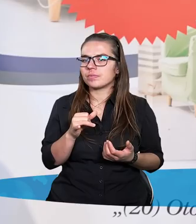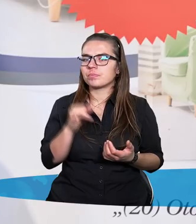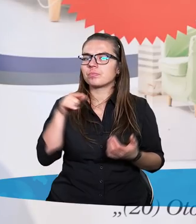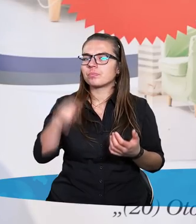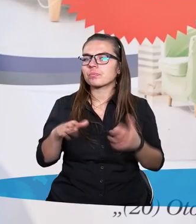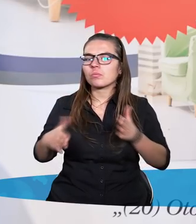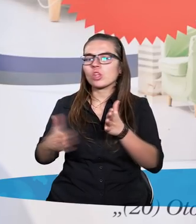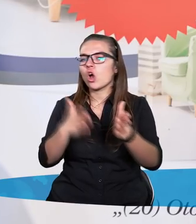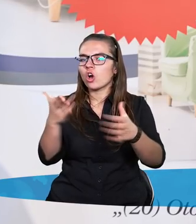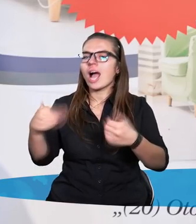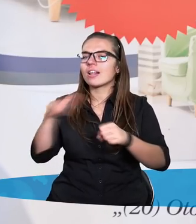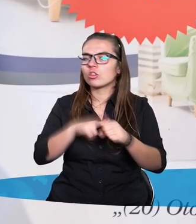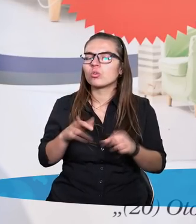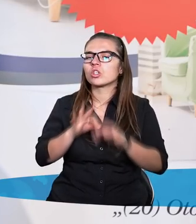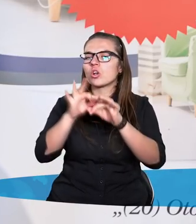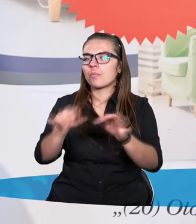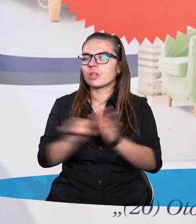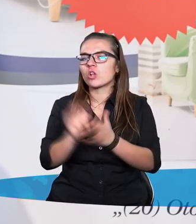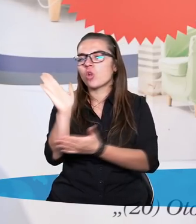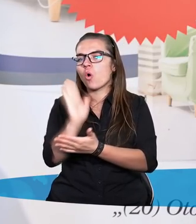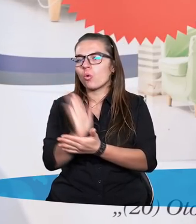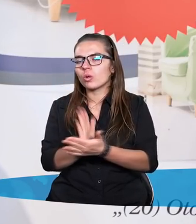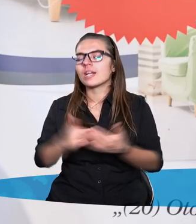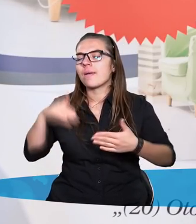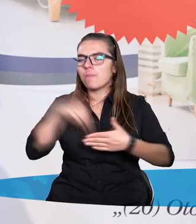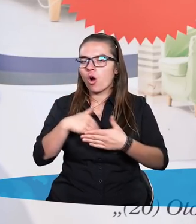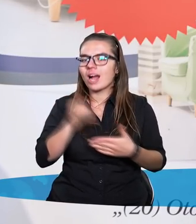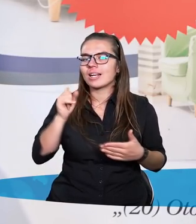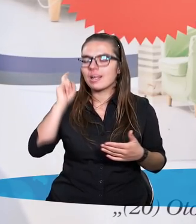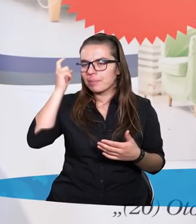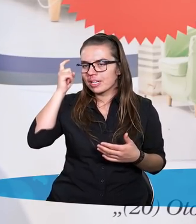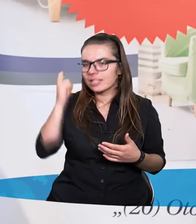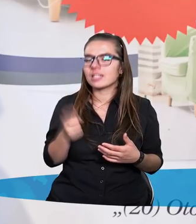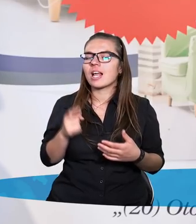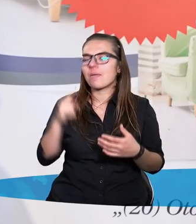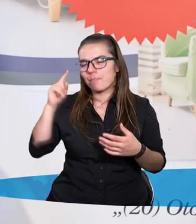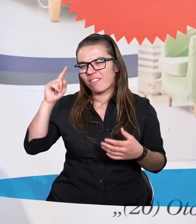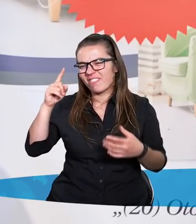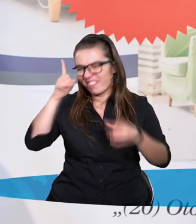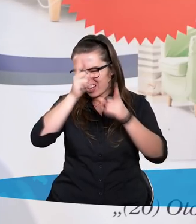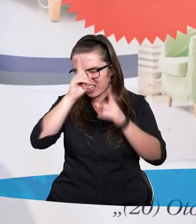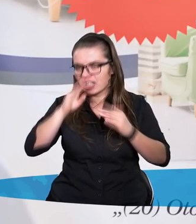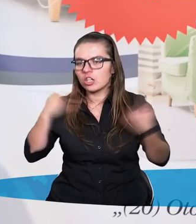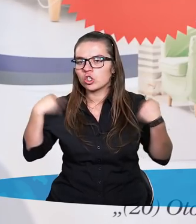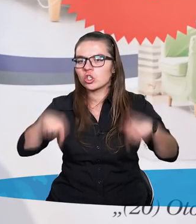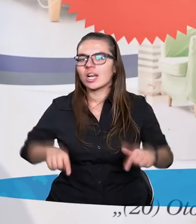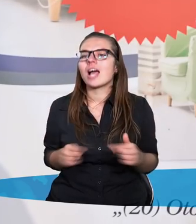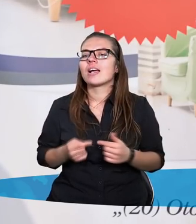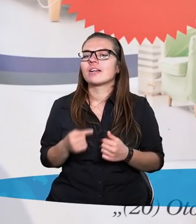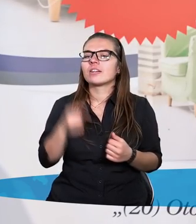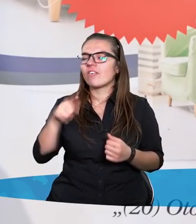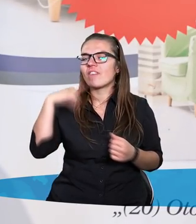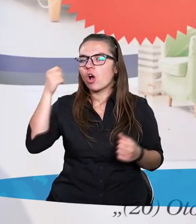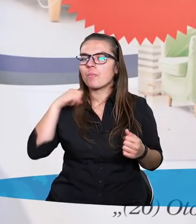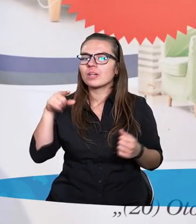To jest droga, która doprowadza też do ruiny moralnej, psychicznej, fizycznej i mówię do niego,